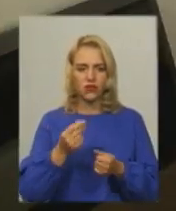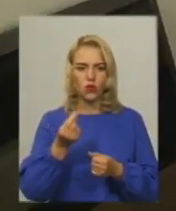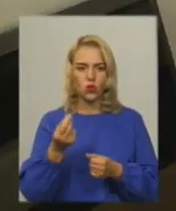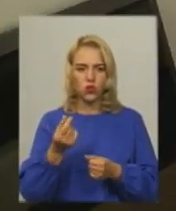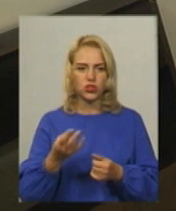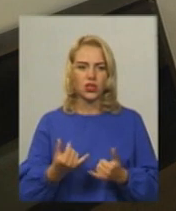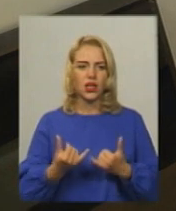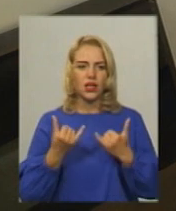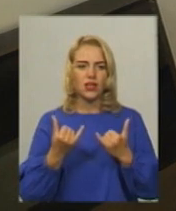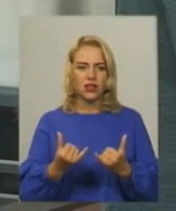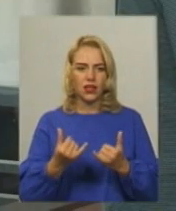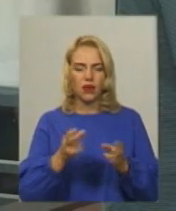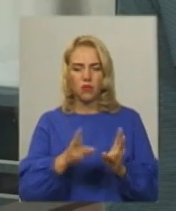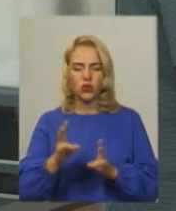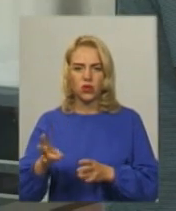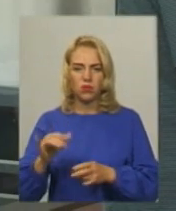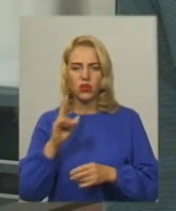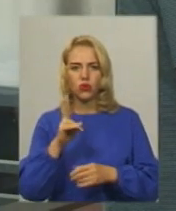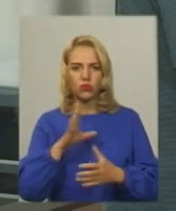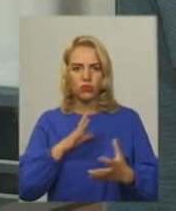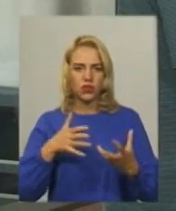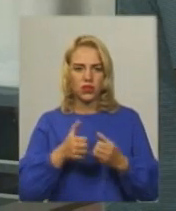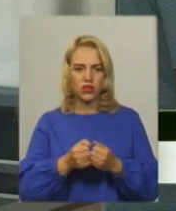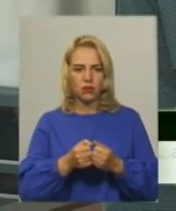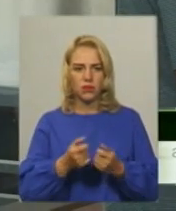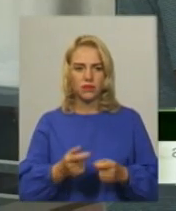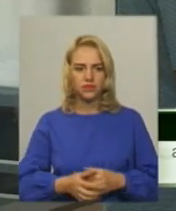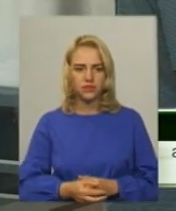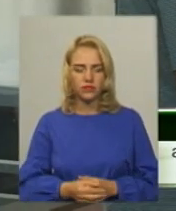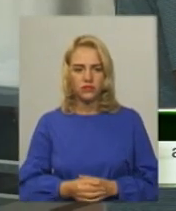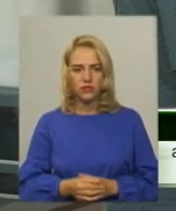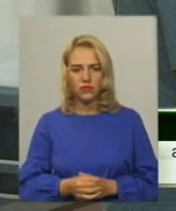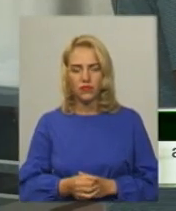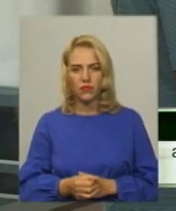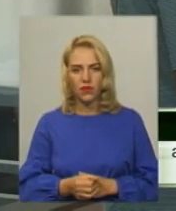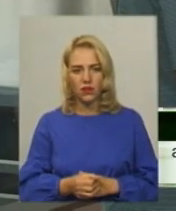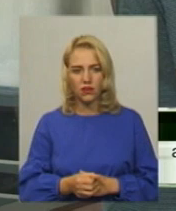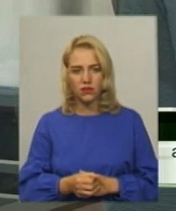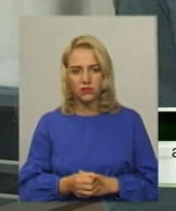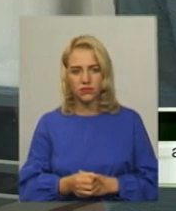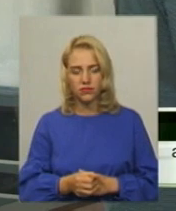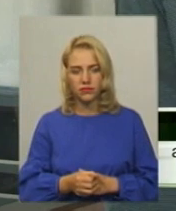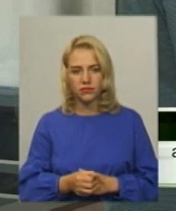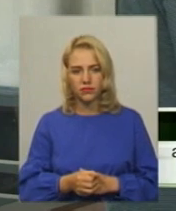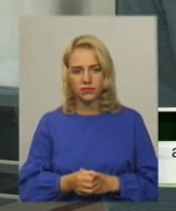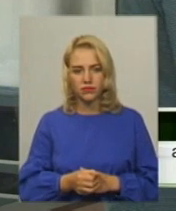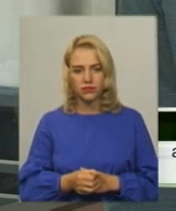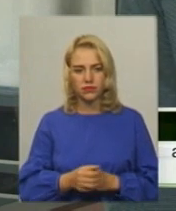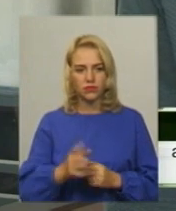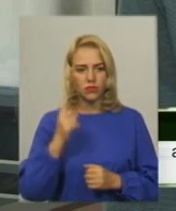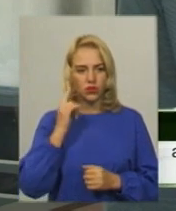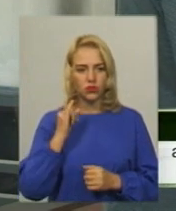родинам потерпілих у ДТП Зараз на кримінальну пронадорушенню майбутнє і моральна шкода потерпілих Частково відшкодована